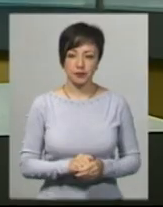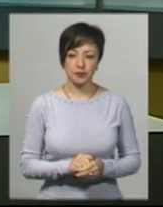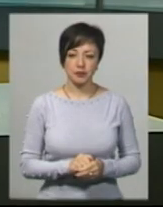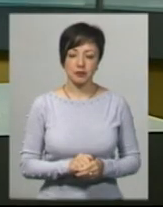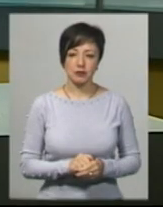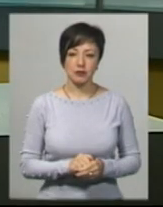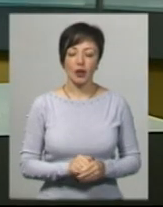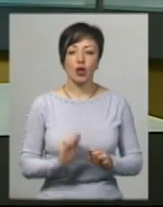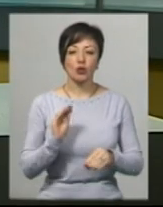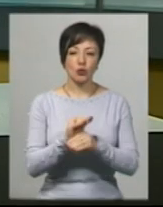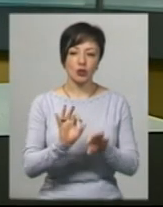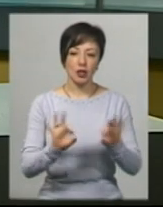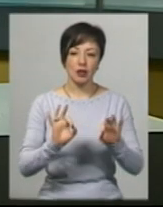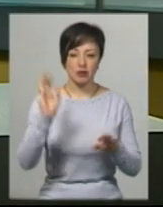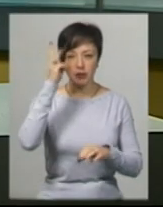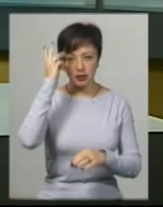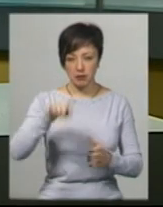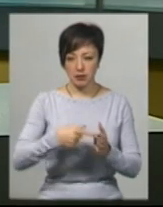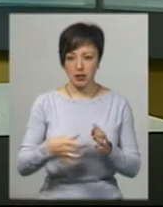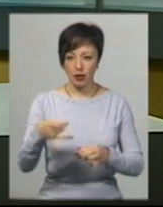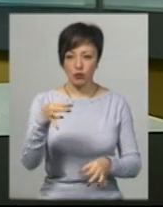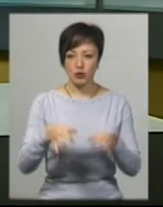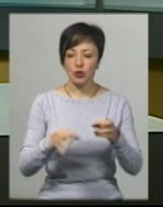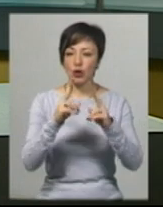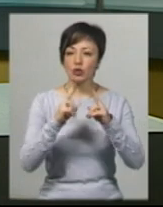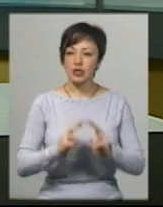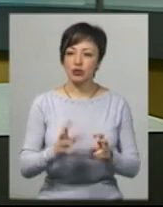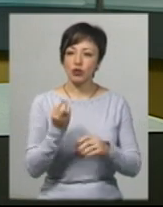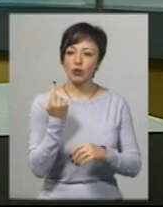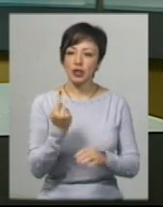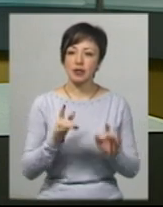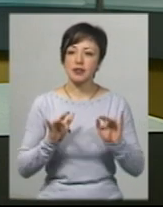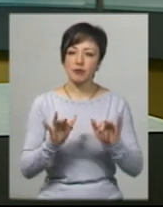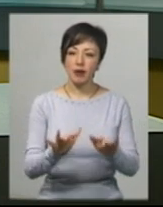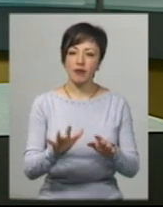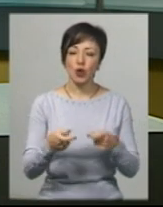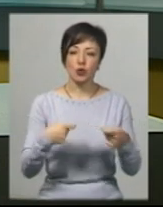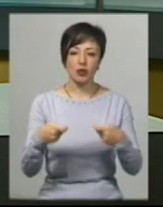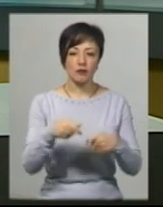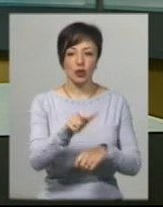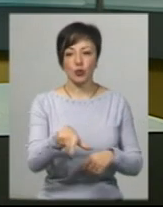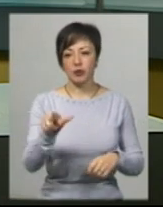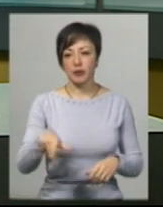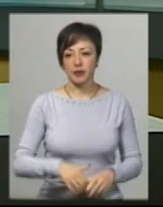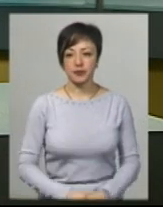Михайло Войтюк додає, у Хмельницькому міськрайонному суді розглядатиметься ще одна справа щодо торгівлі людьми.